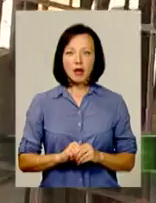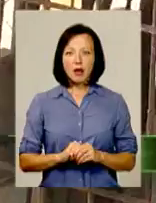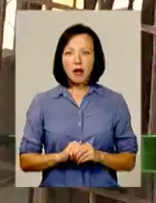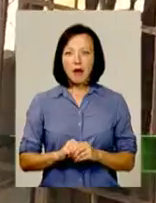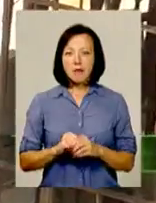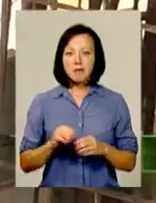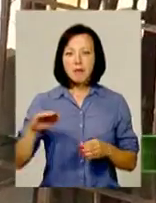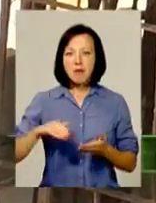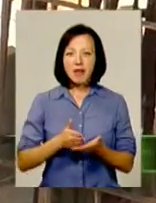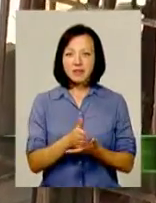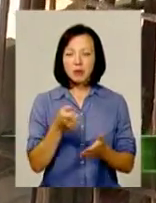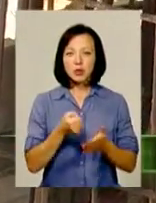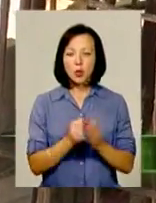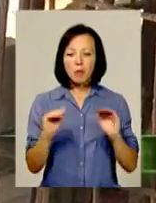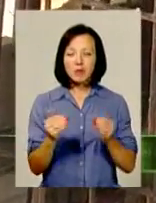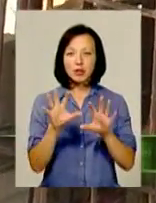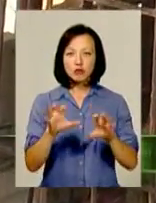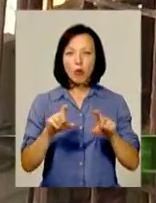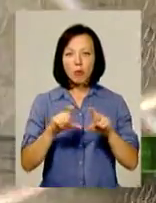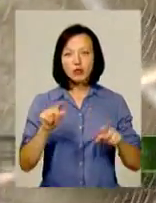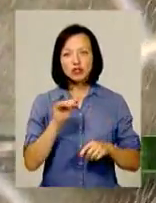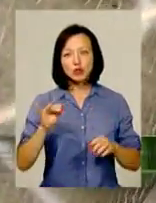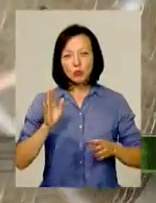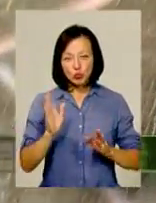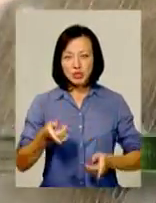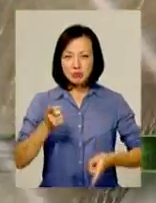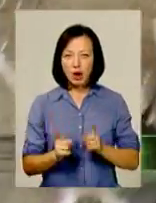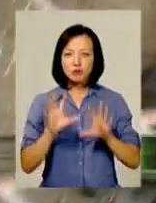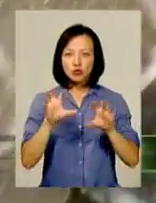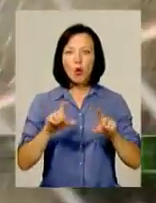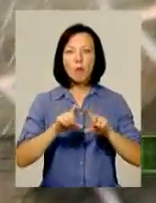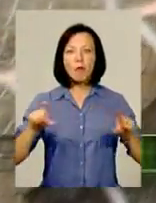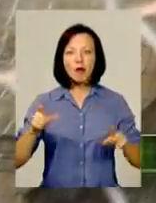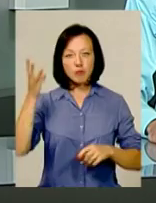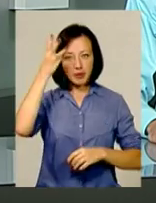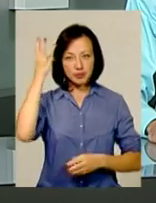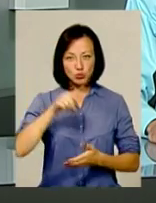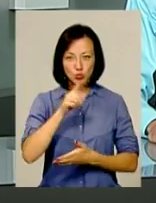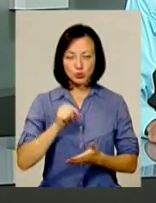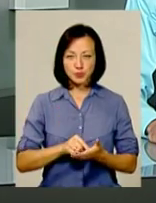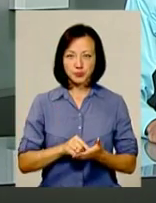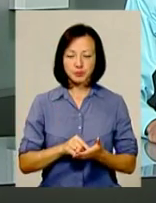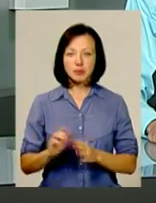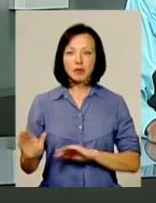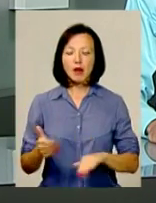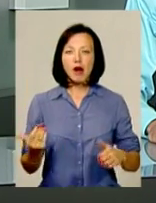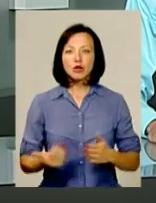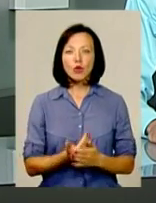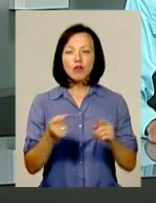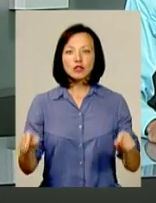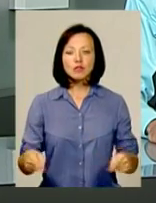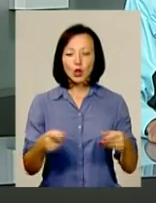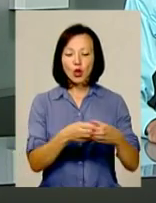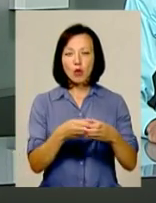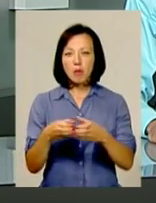міні-зоопарку Хмельницького. Або чи бути справжньому звіринцю в обласному центрі. Новостворені громади